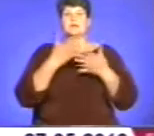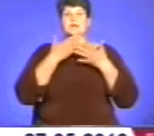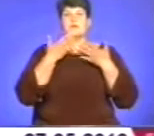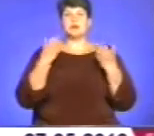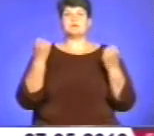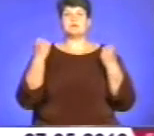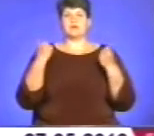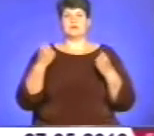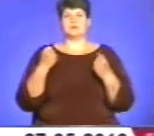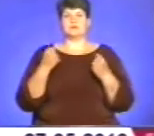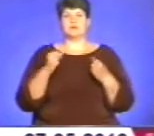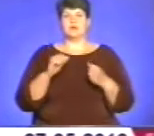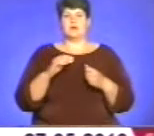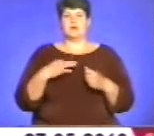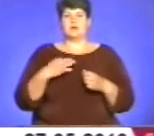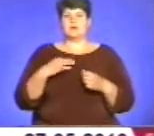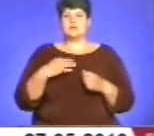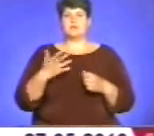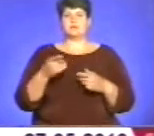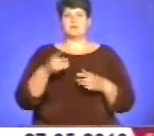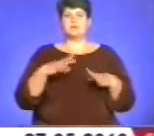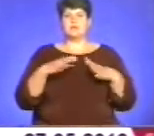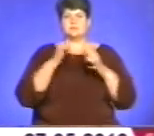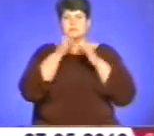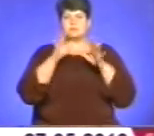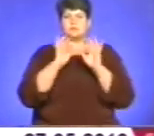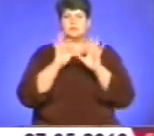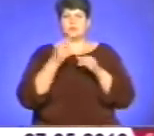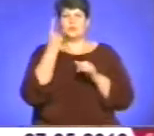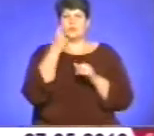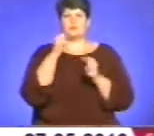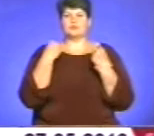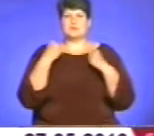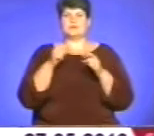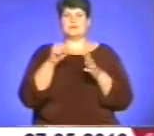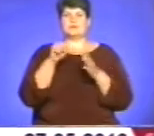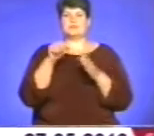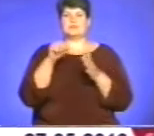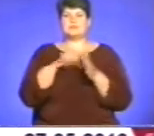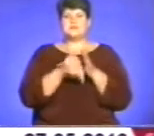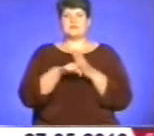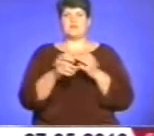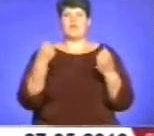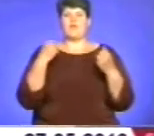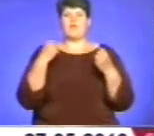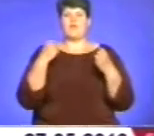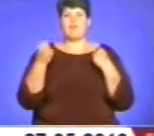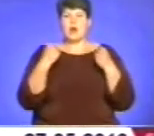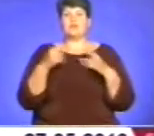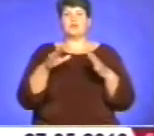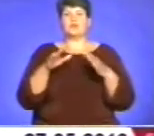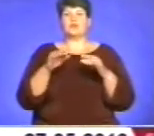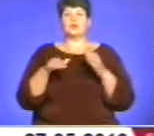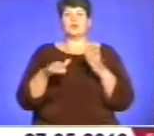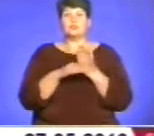спортивного егоїзму. Там, де тренер не може пояснити одному спортсмену зміст вправи, товаришу допомагають інші